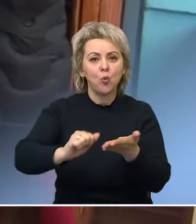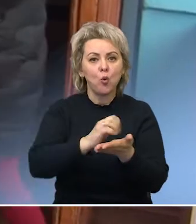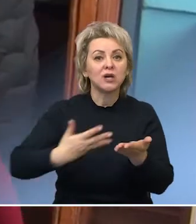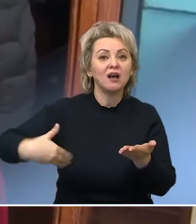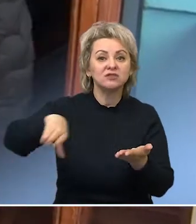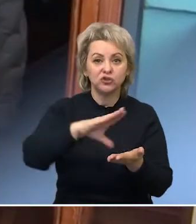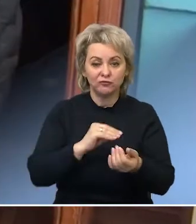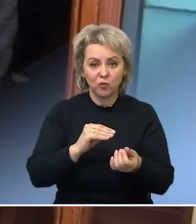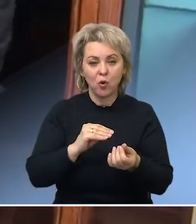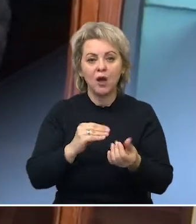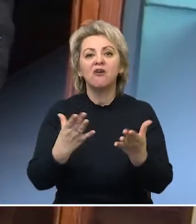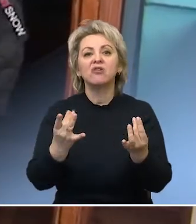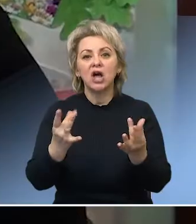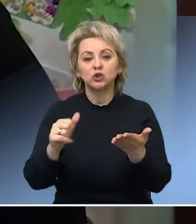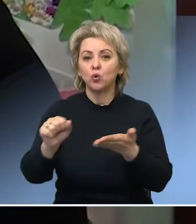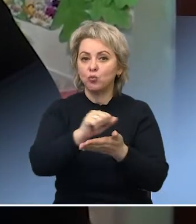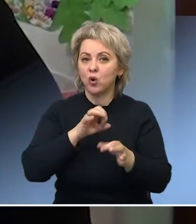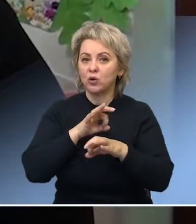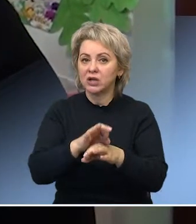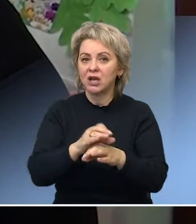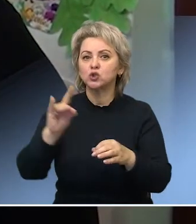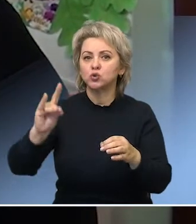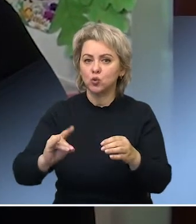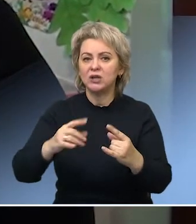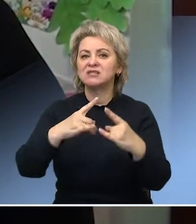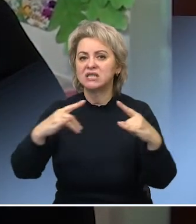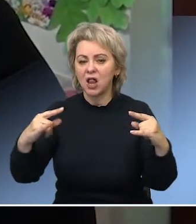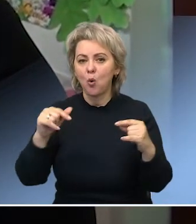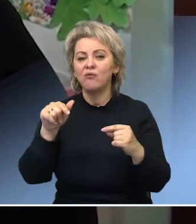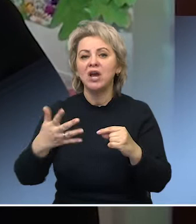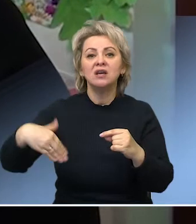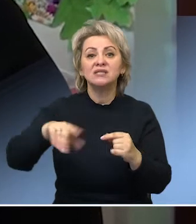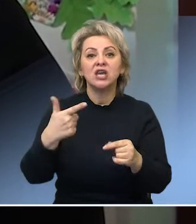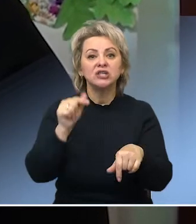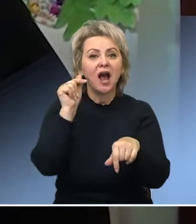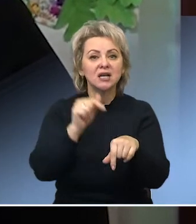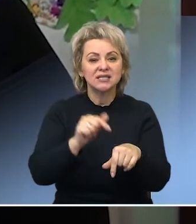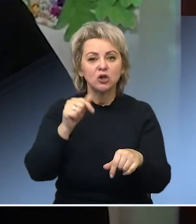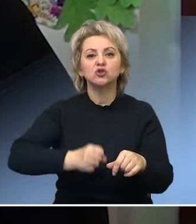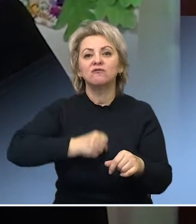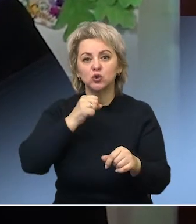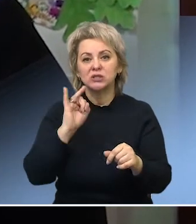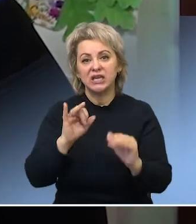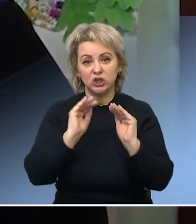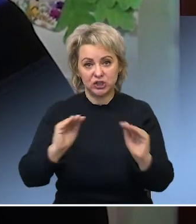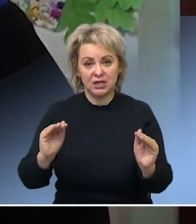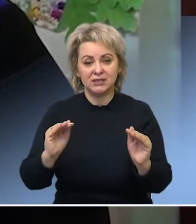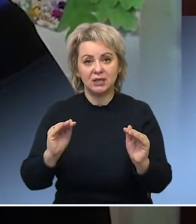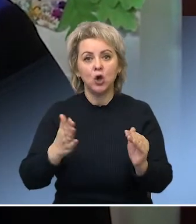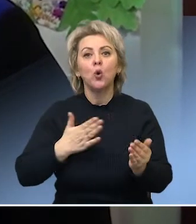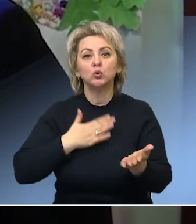Влажную уборку проводим в стульях, столах, везде, где прикасаются взрослые дети. У нас есть